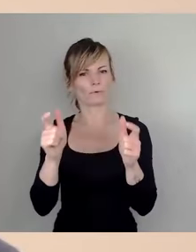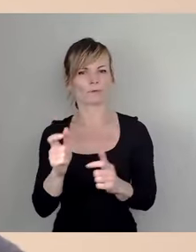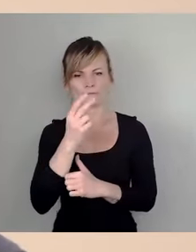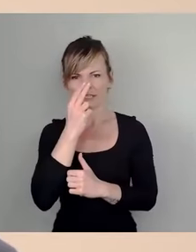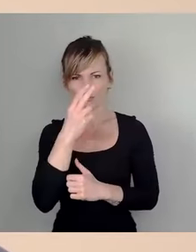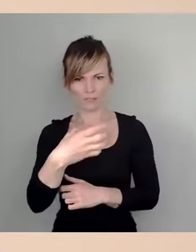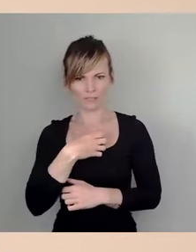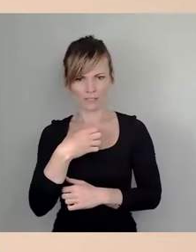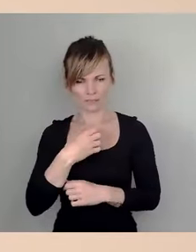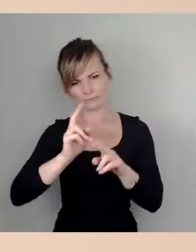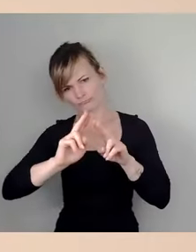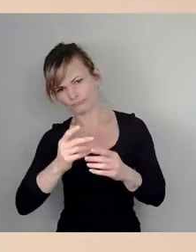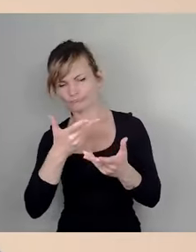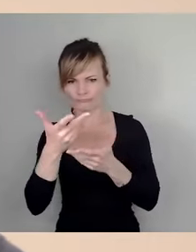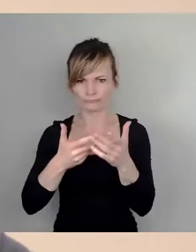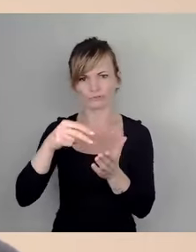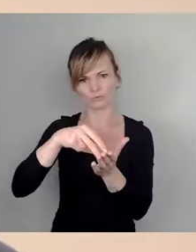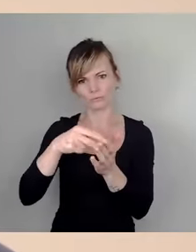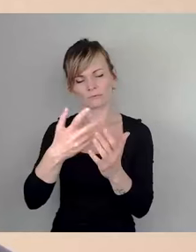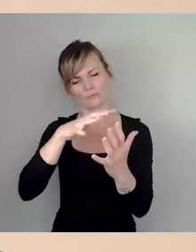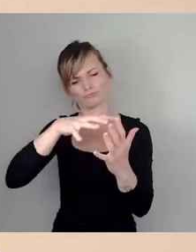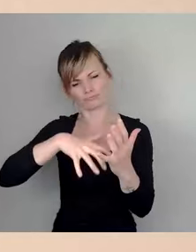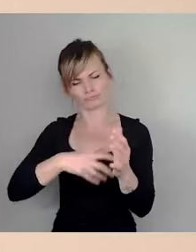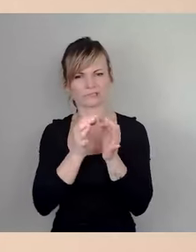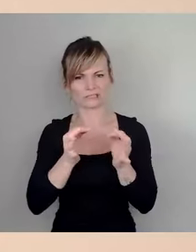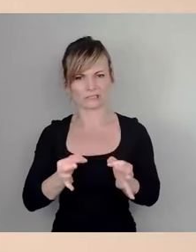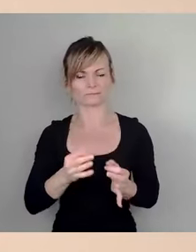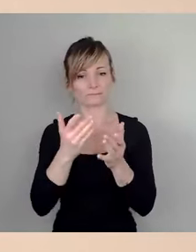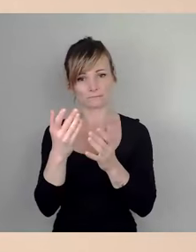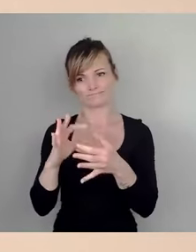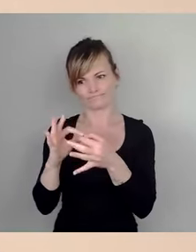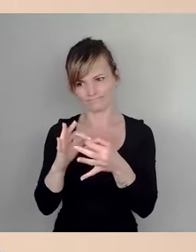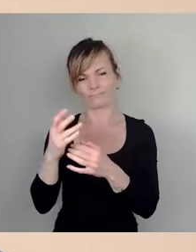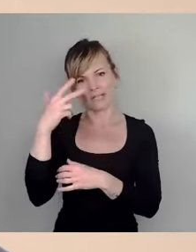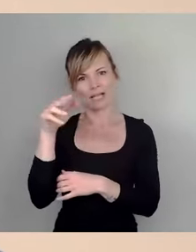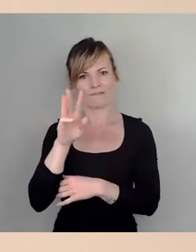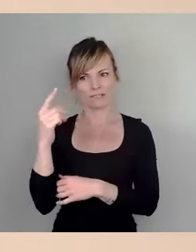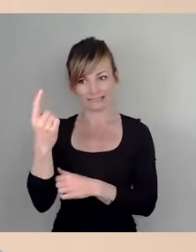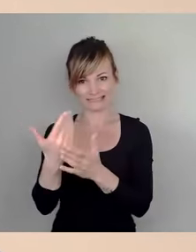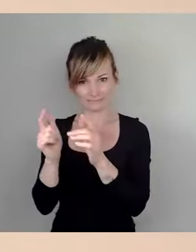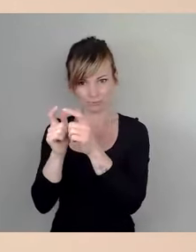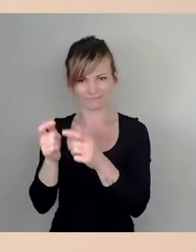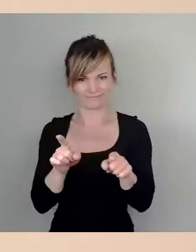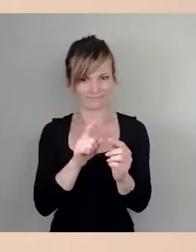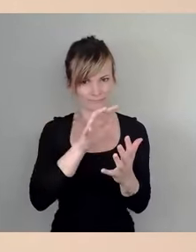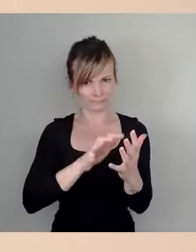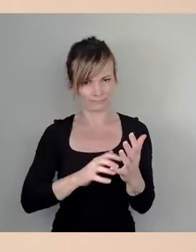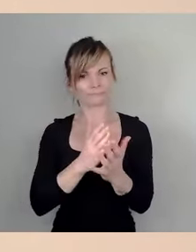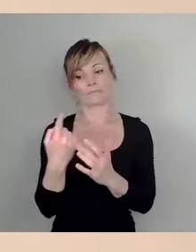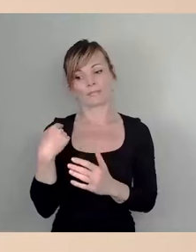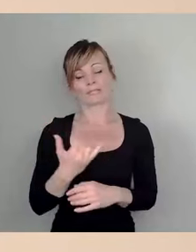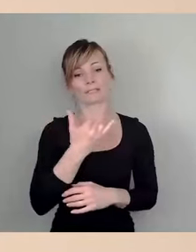auf die Herr Wirtz schon Bezug genommen hat. Wir haben in den letzten Jahren sehr viel in die Brücken investiert, gerade über die Elbe.